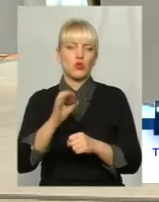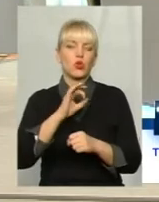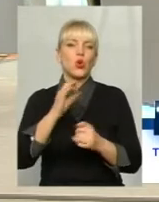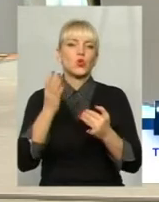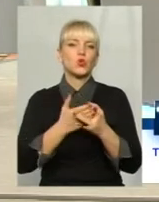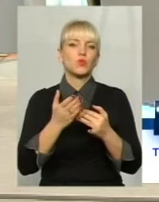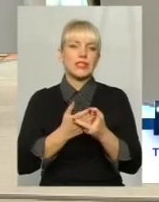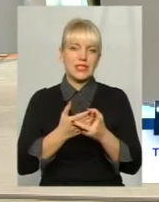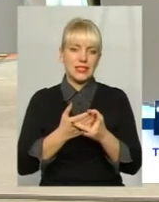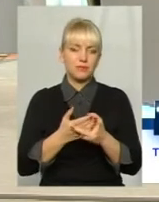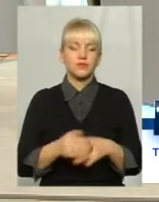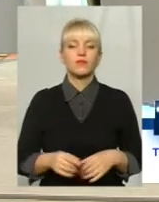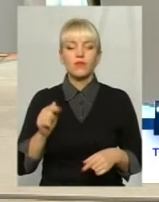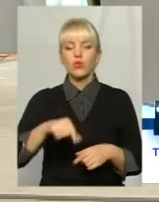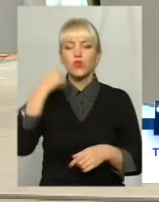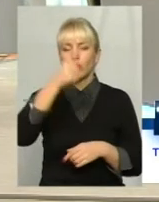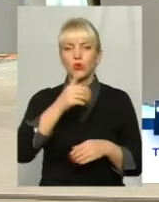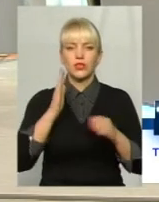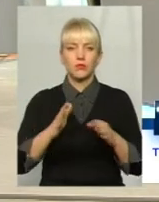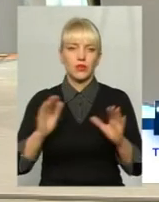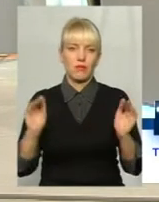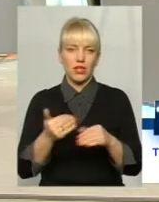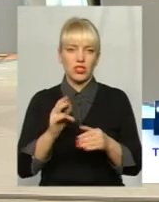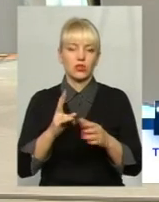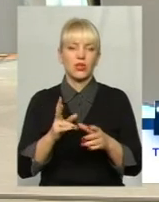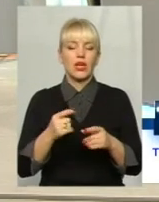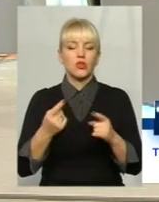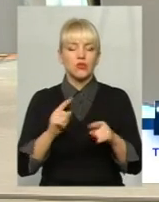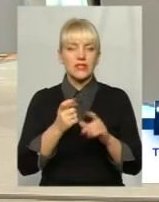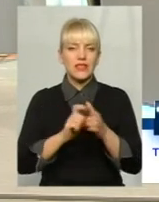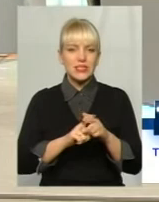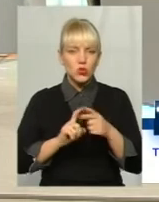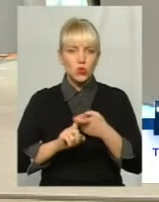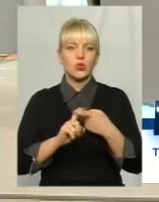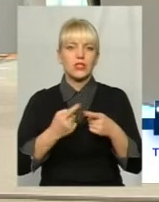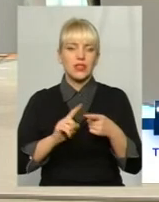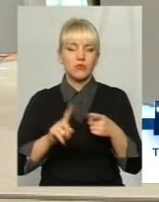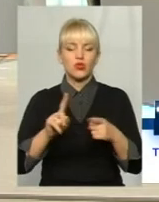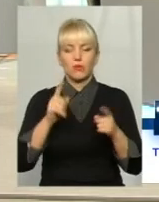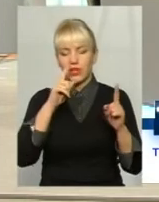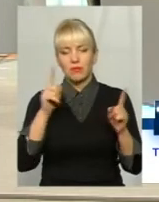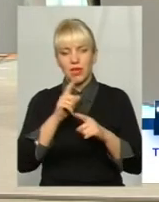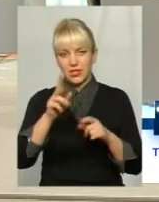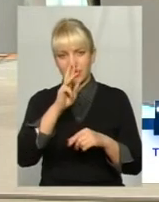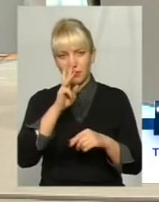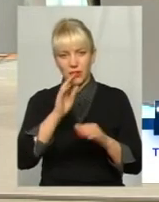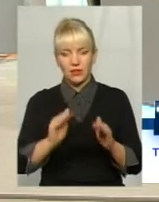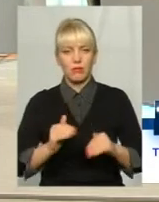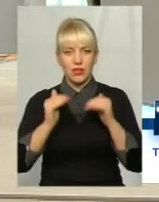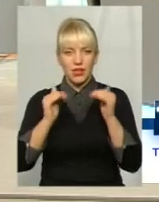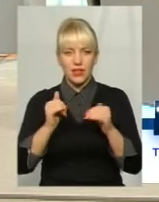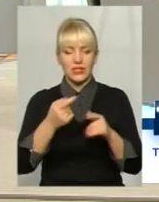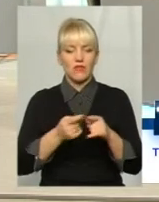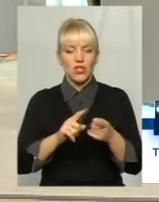році буде менше, в'язку з тим, що з 1 січня підвищилась мінімальна заробітна плата, вона стала 3200. Ну, і, крім того,